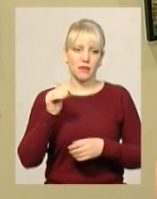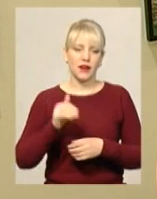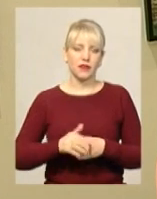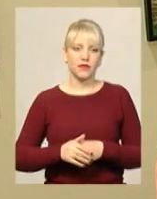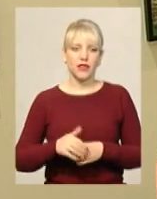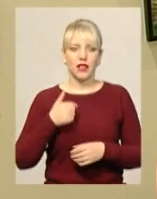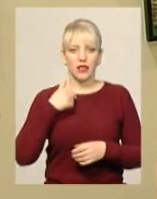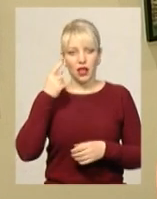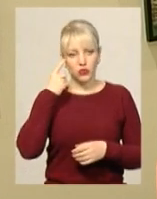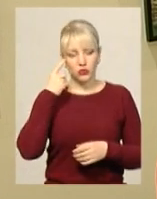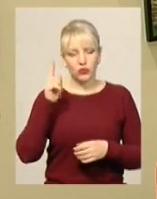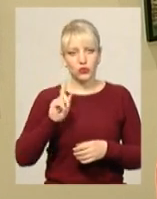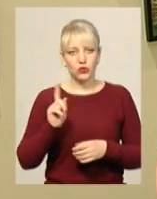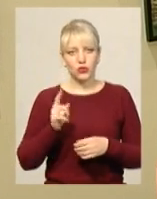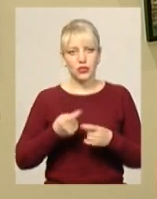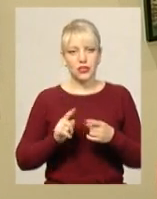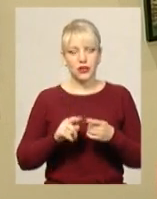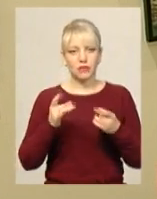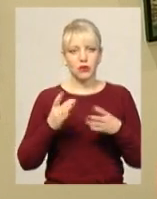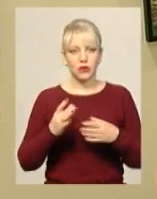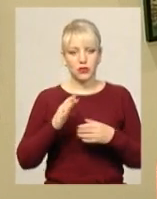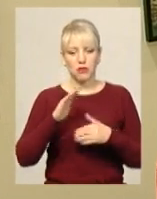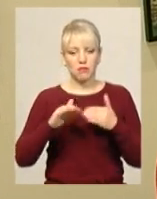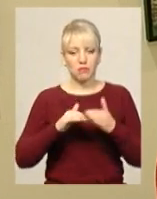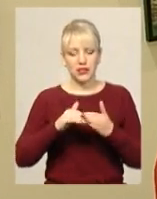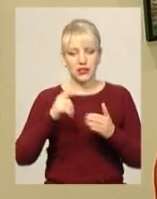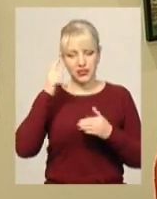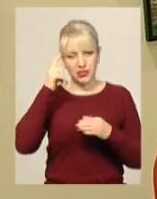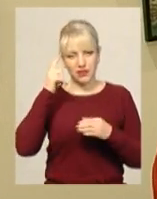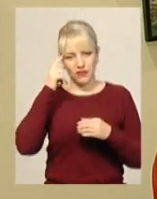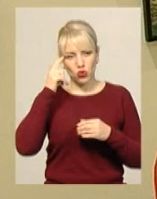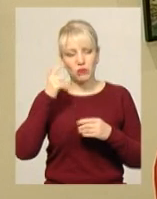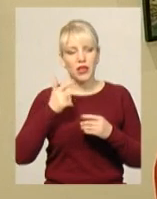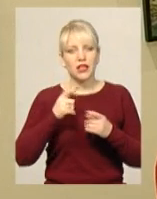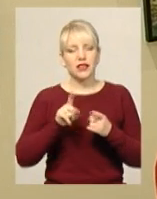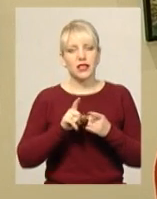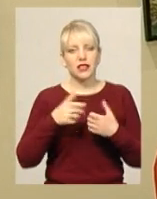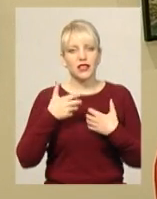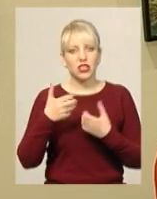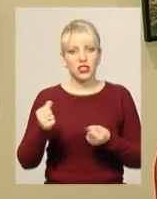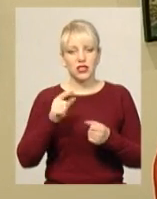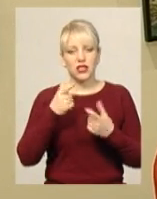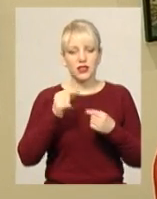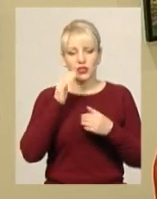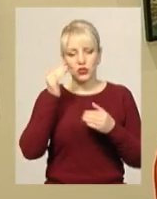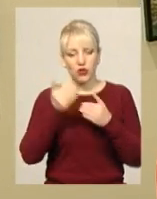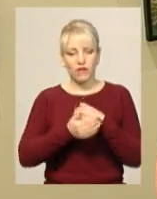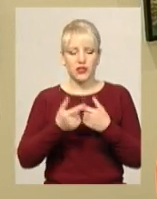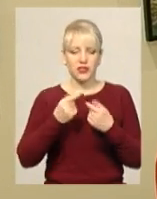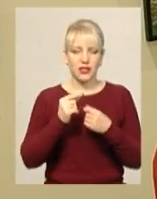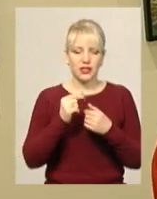Я думаю, що це просто підсвідоме таке тяжіння, десь сховатися, десь